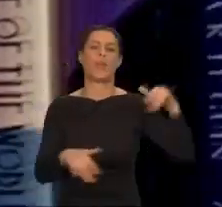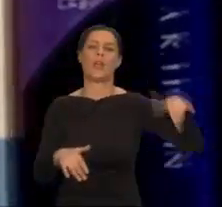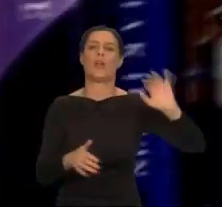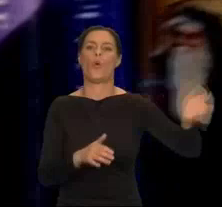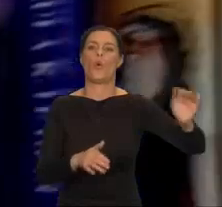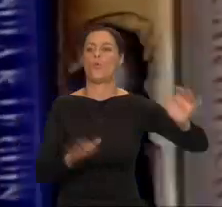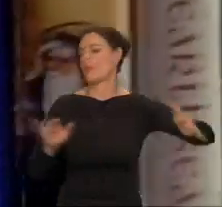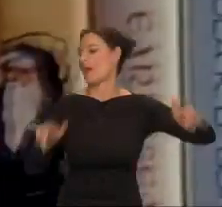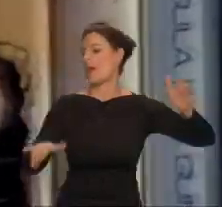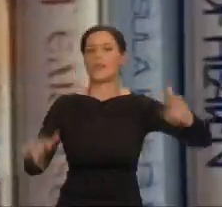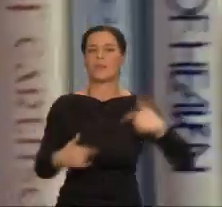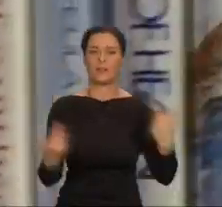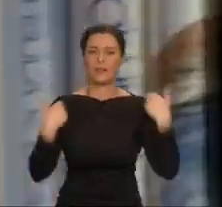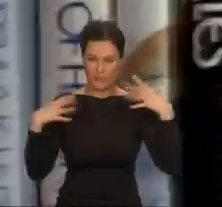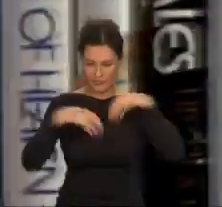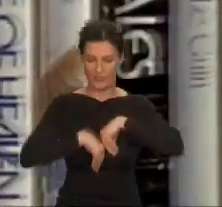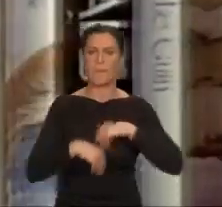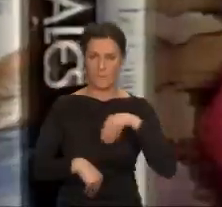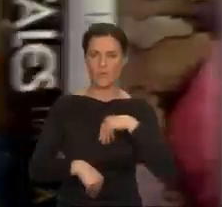dumy i szacunku do samej siebie.